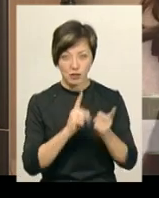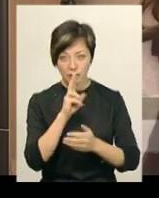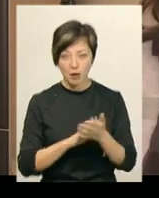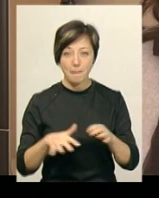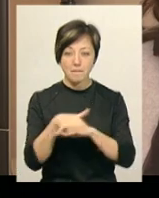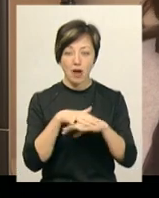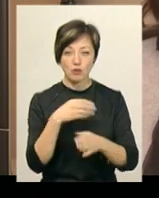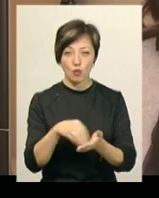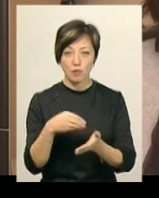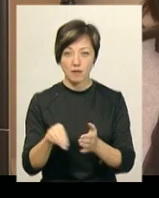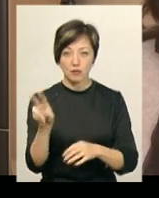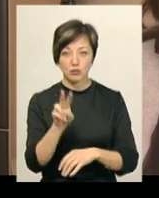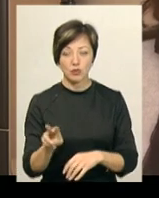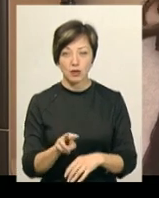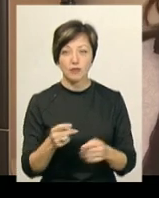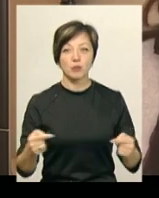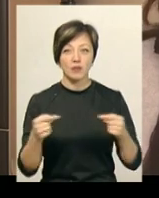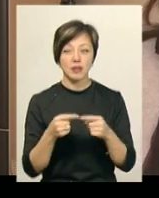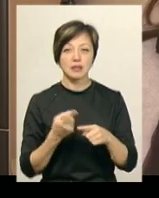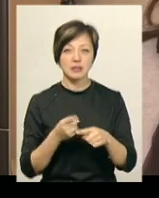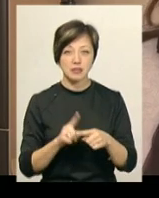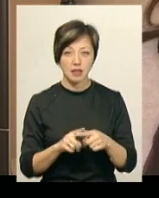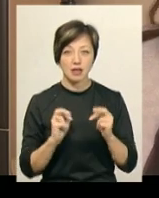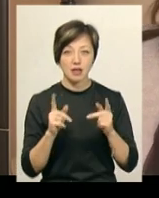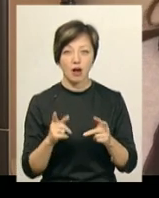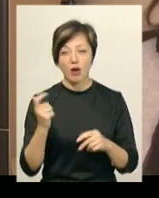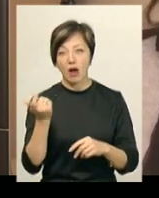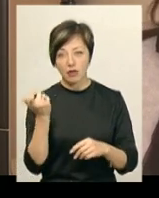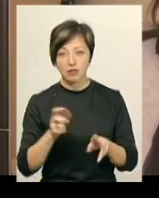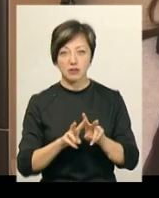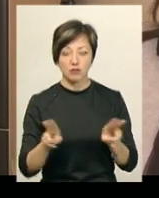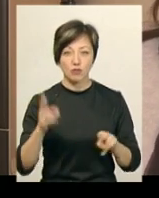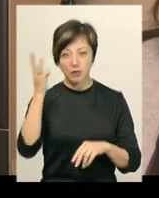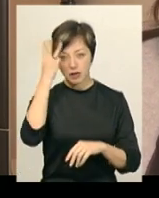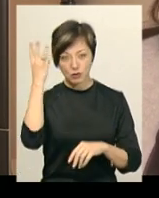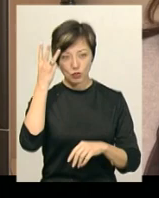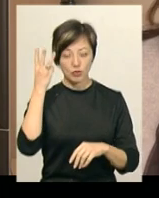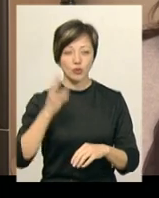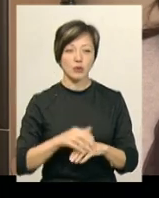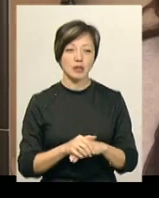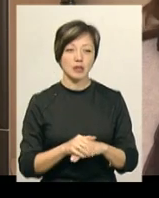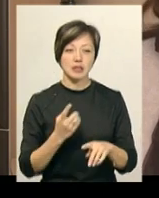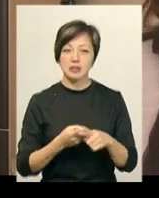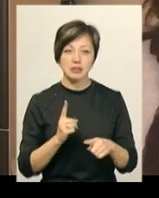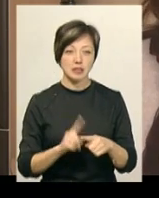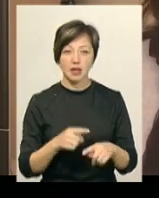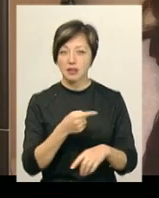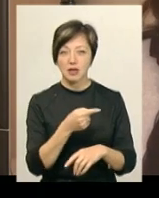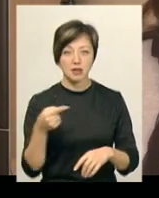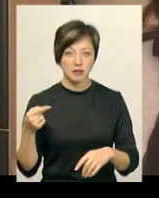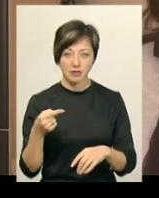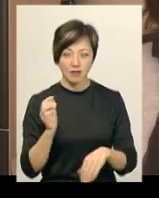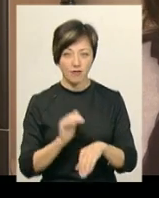цієї валюти. Відповідно, це є як у Харкові, так і у Хмельницькому. Тому це є негативним